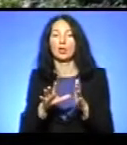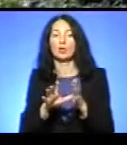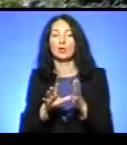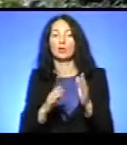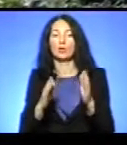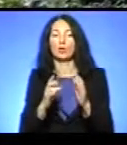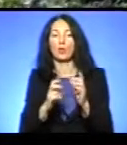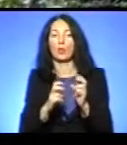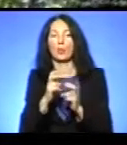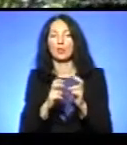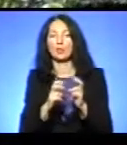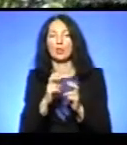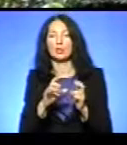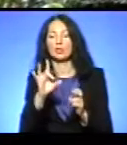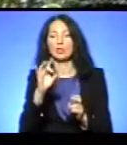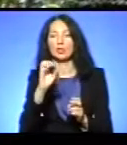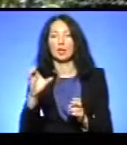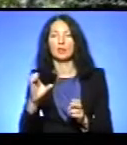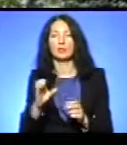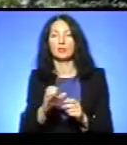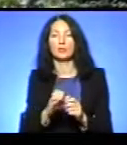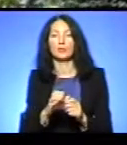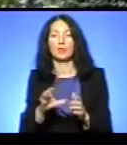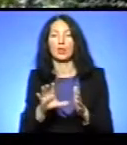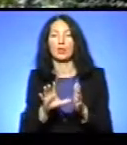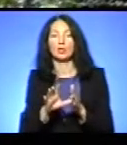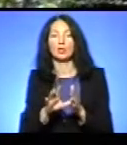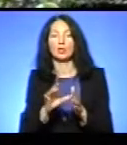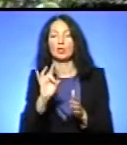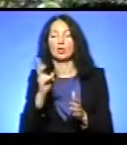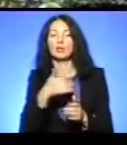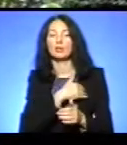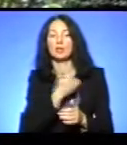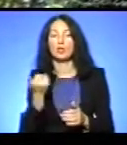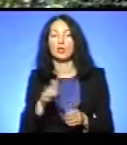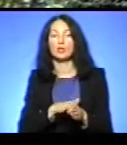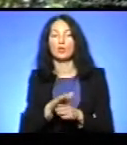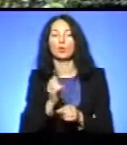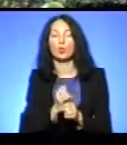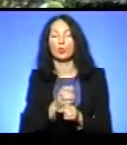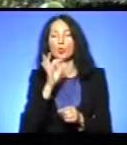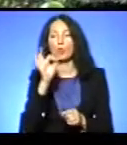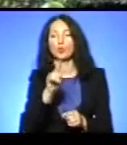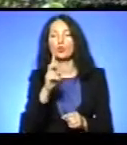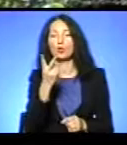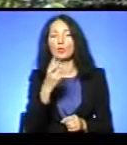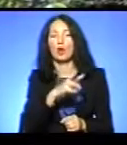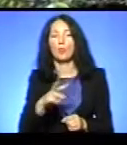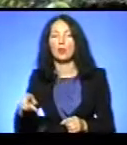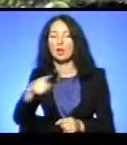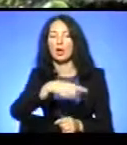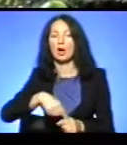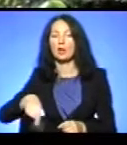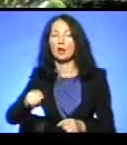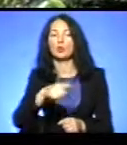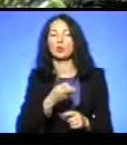і РЕС не хоче виконувати свою роботу. Він каже, що 2 метри навколо радіусом –